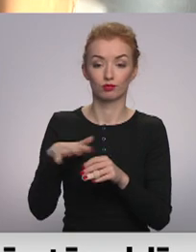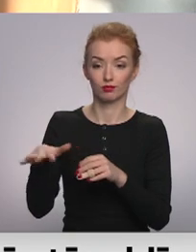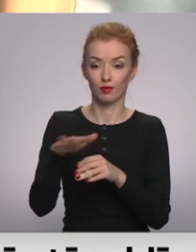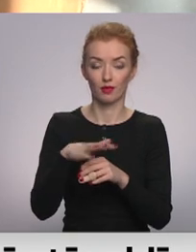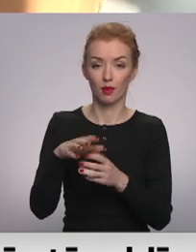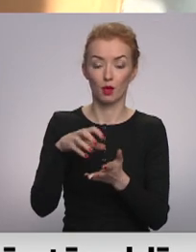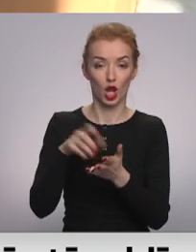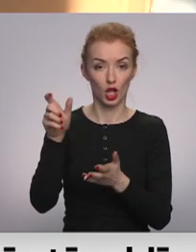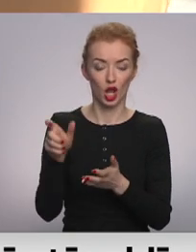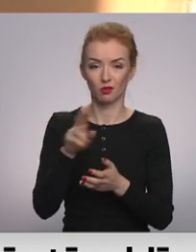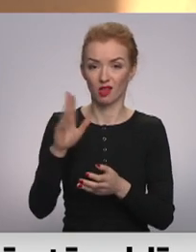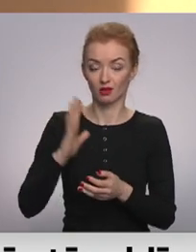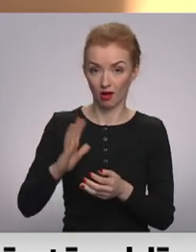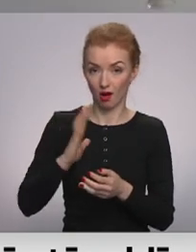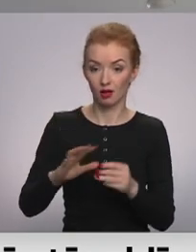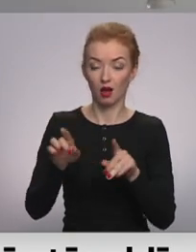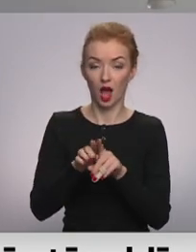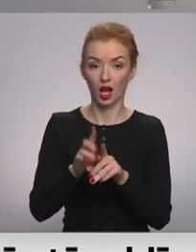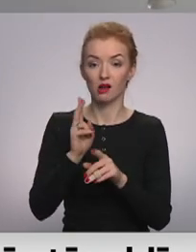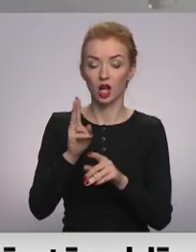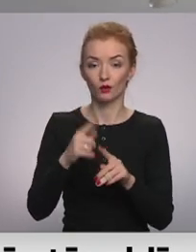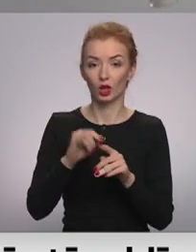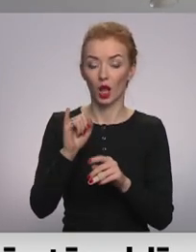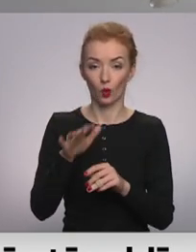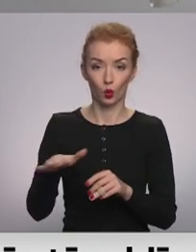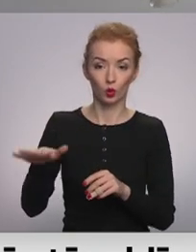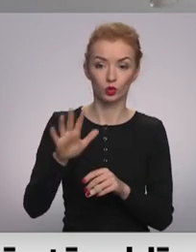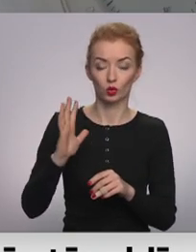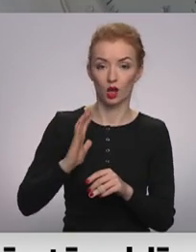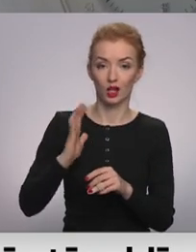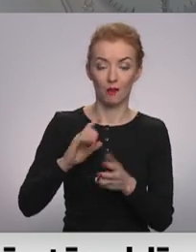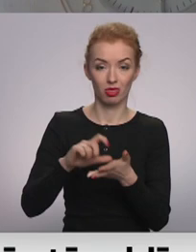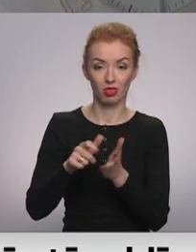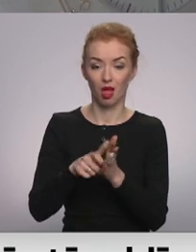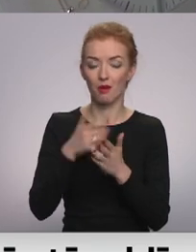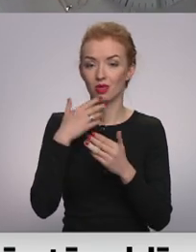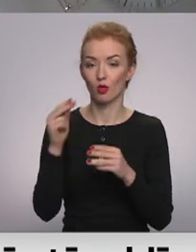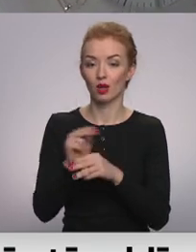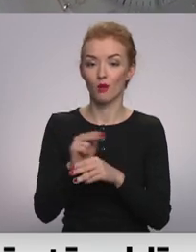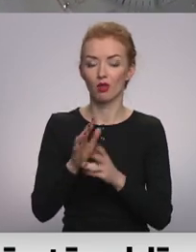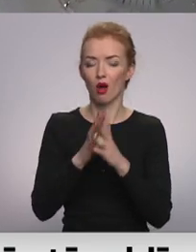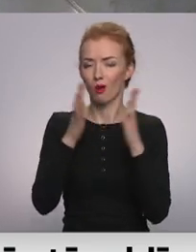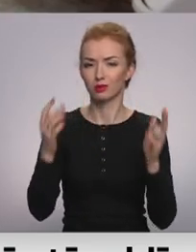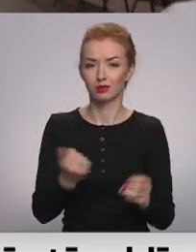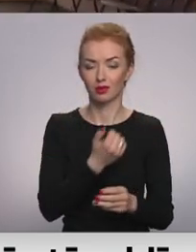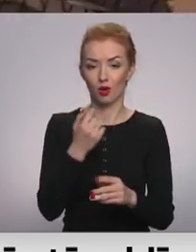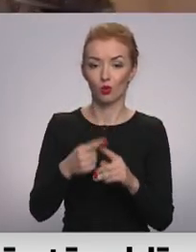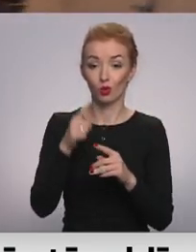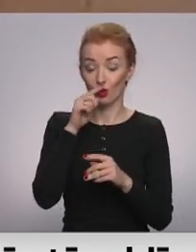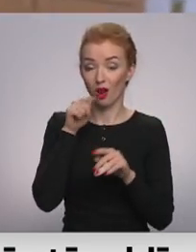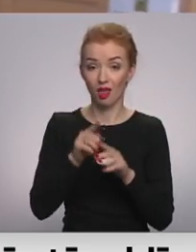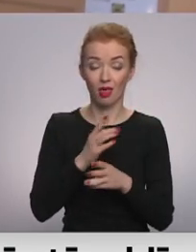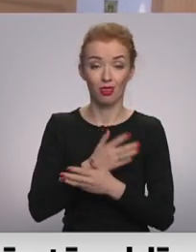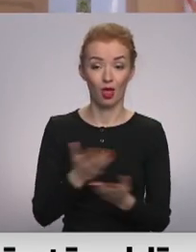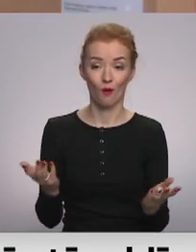visdrīzāk vēl neizdosies sagaidīt. Arī kārsa vaunielūkstē uzgaidāmās telpas pasažīriem nav remontētas gadiem un labierīcību tajās